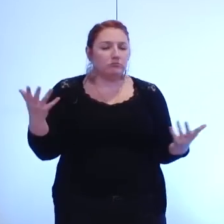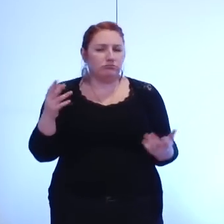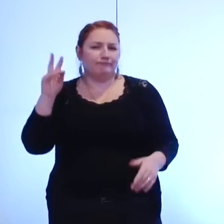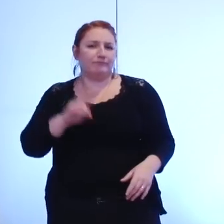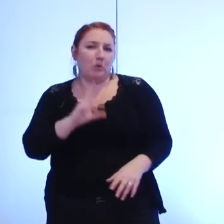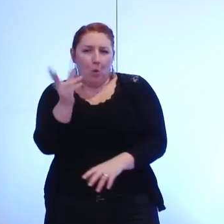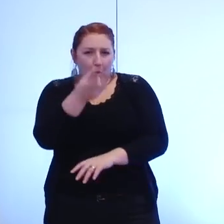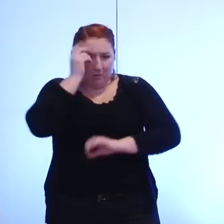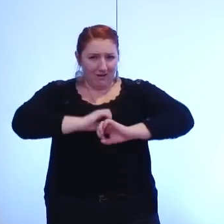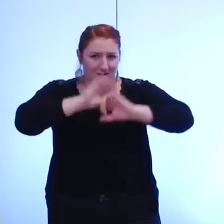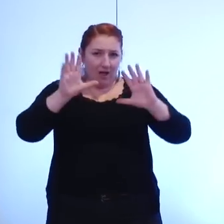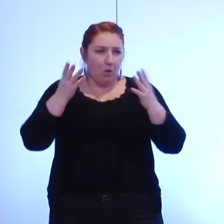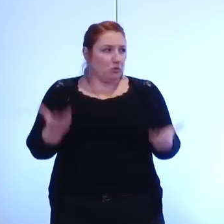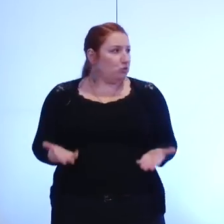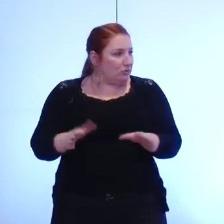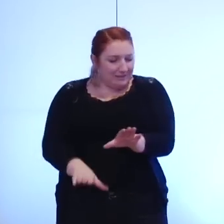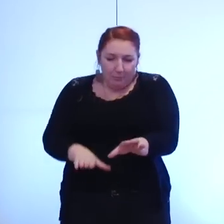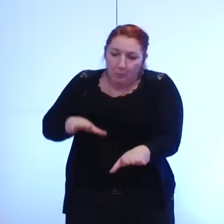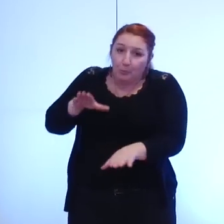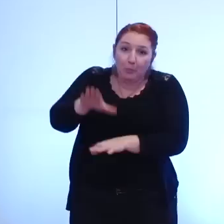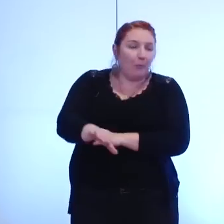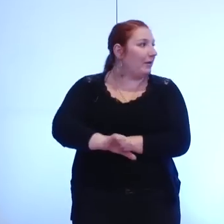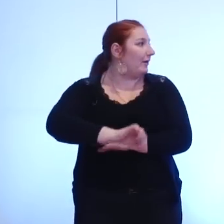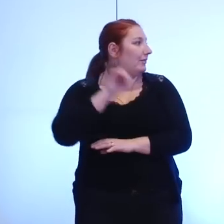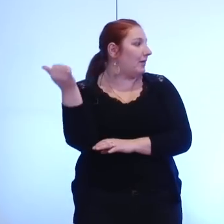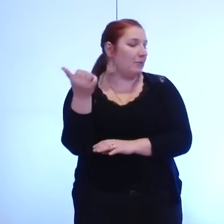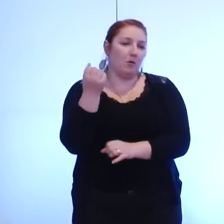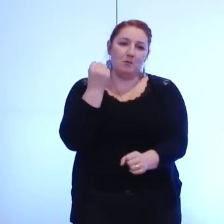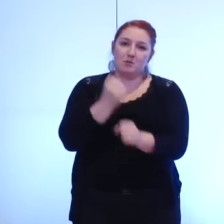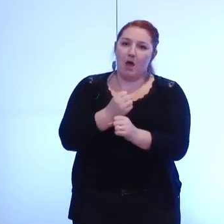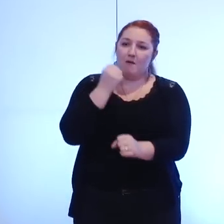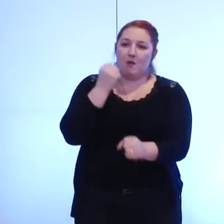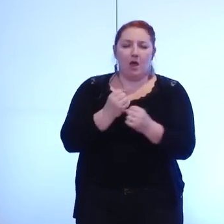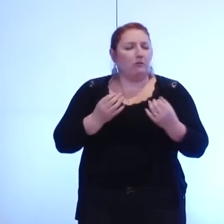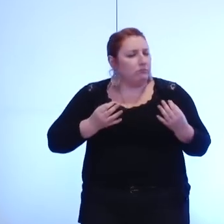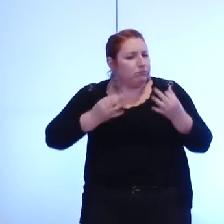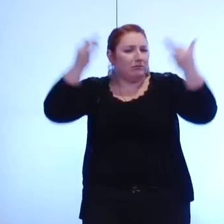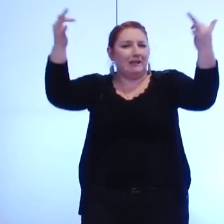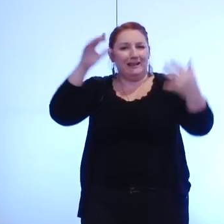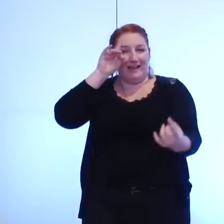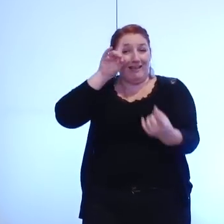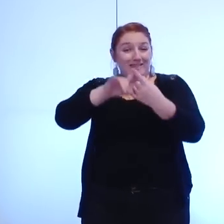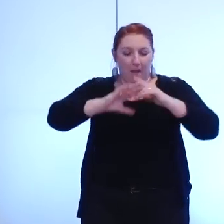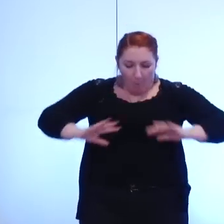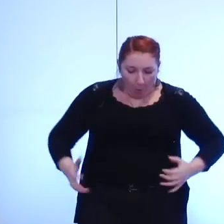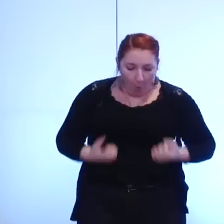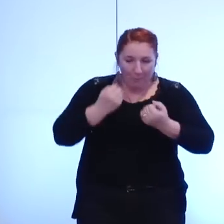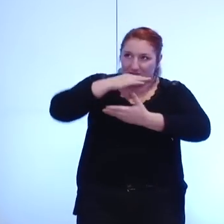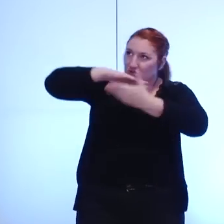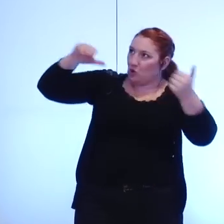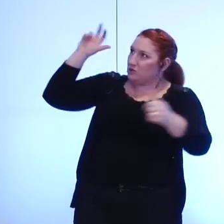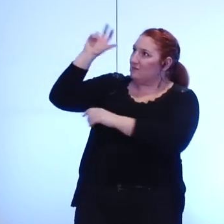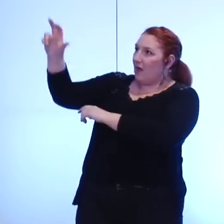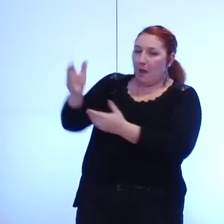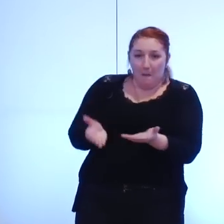qu'il s'agit aujourd'hui d'une première étape qu'un énorme travail de très délicat de transfert des compétences des personnels et des